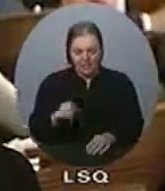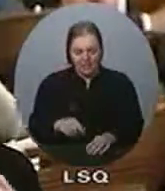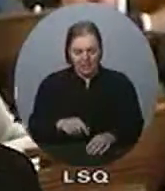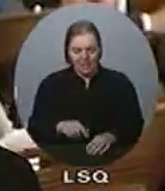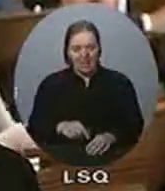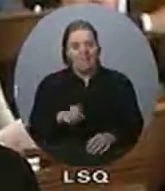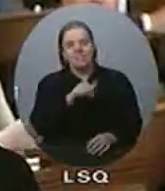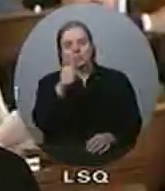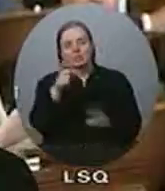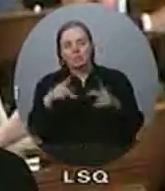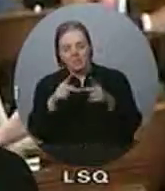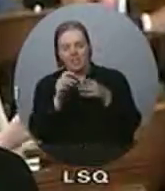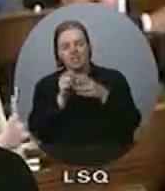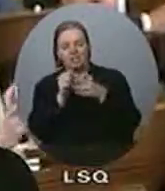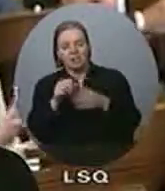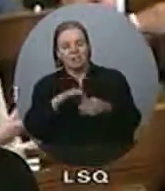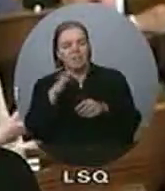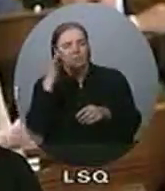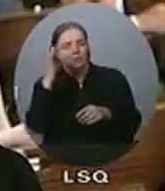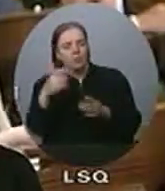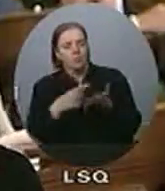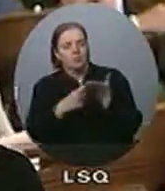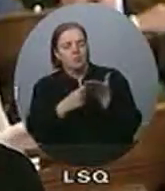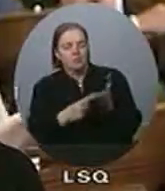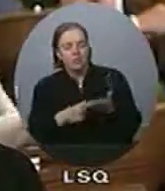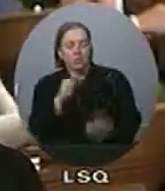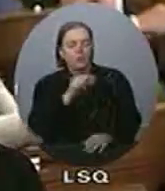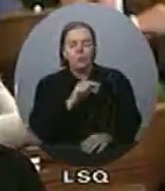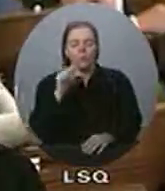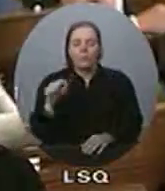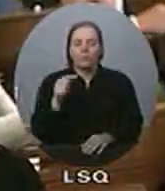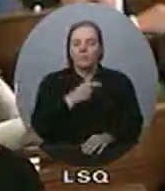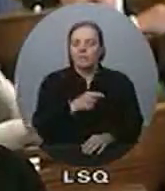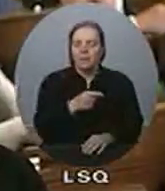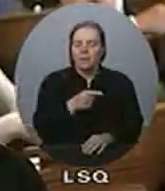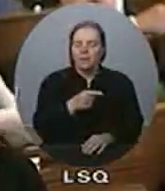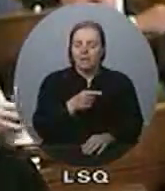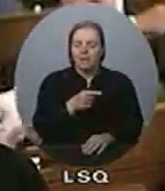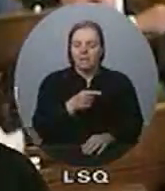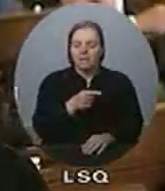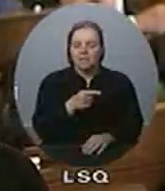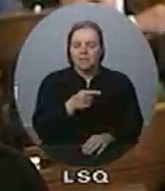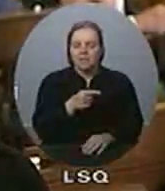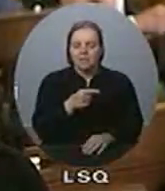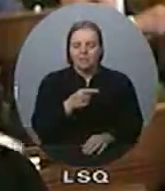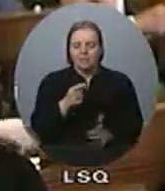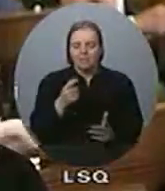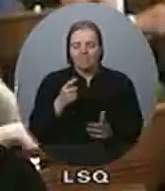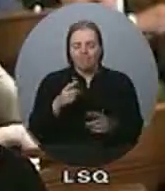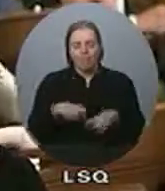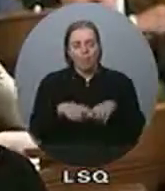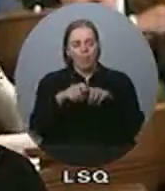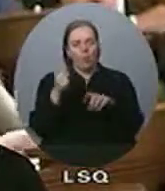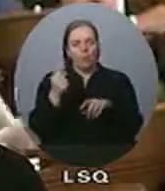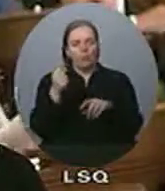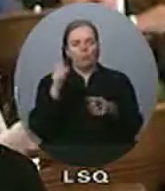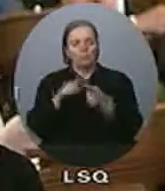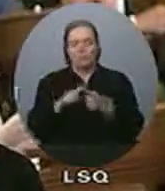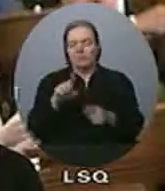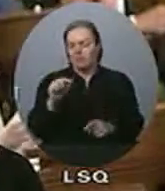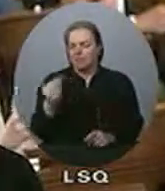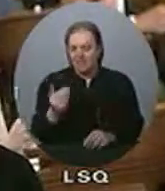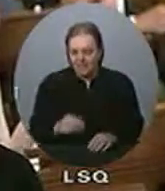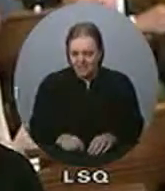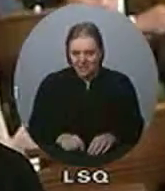dans les futures négociations. Et le gouvernement sera sur la touche jusqu'en 2015. Pourquoi est-ce que le gouvernement tue les